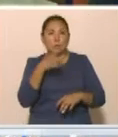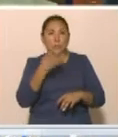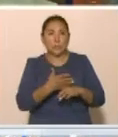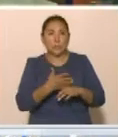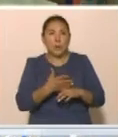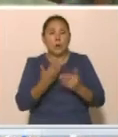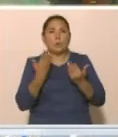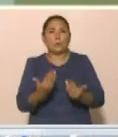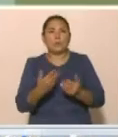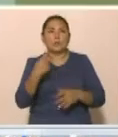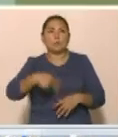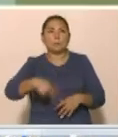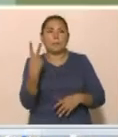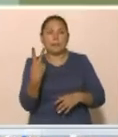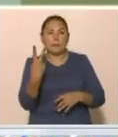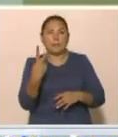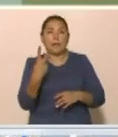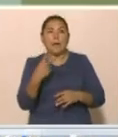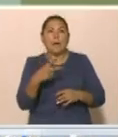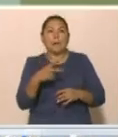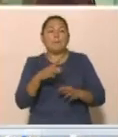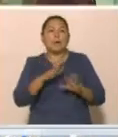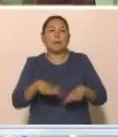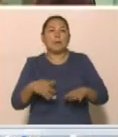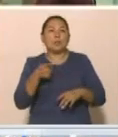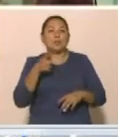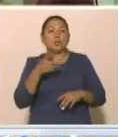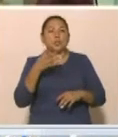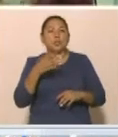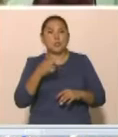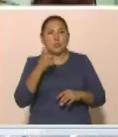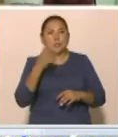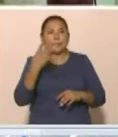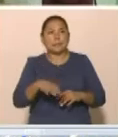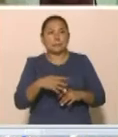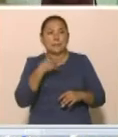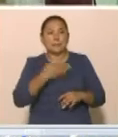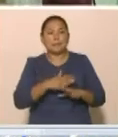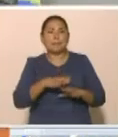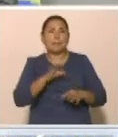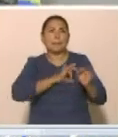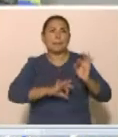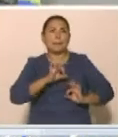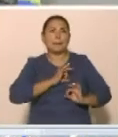жүгінсе олардың 22 мүннен астамы бала. Ал 144 ақтаулық емхана таңдау құқын пайдаланған.